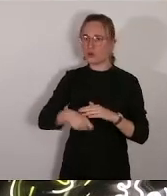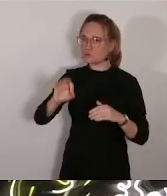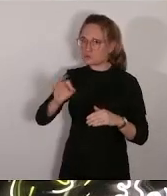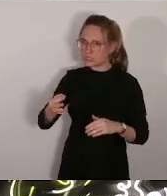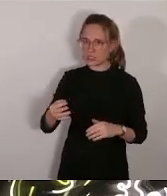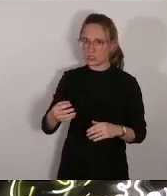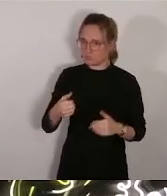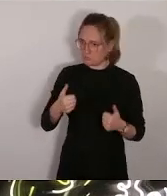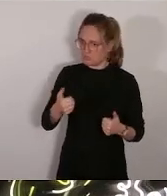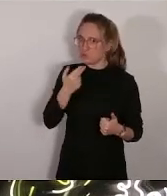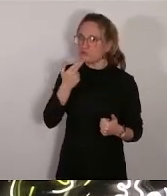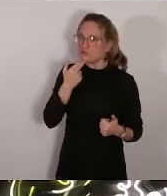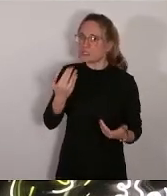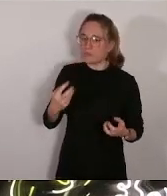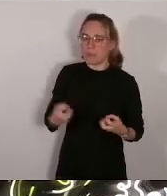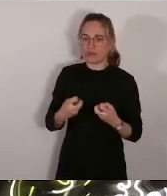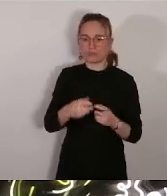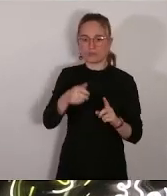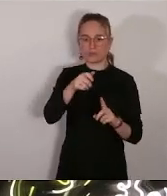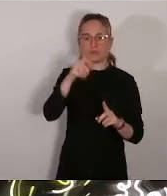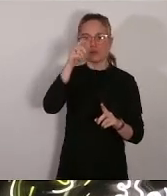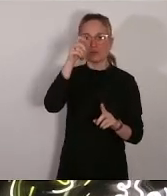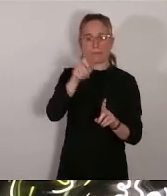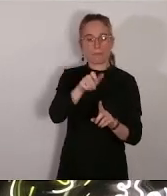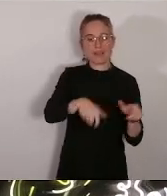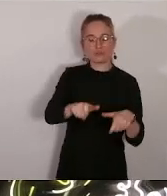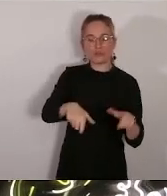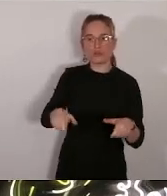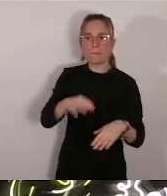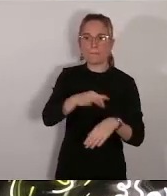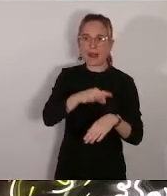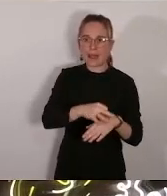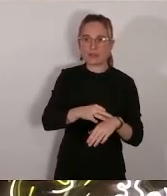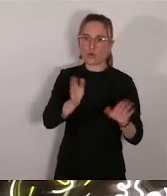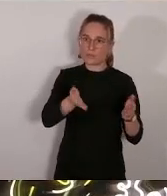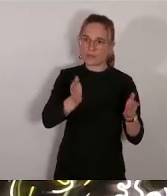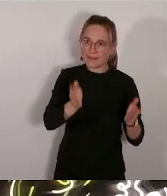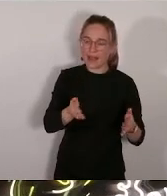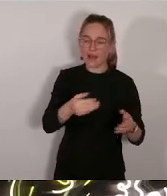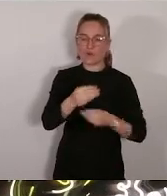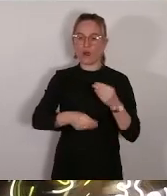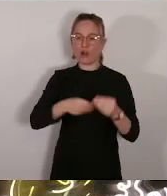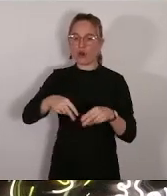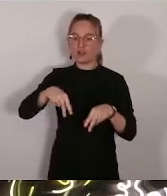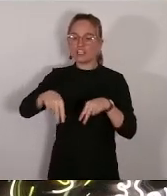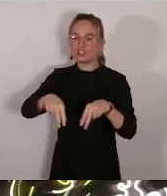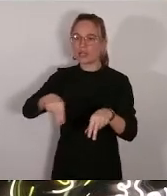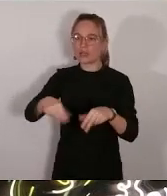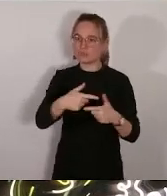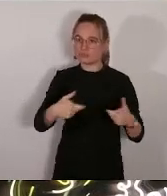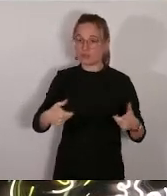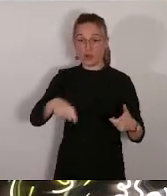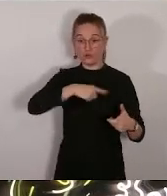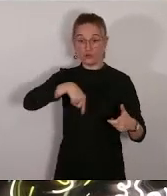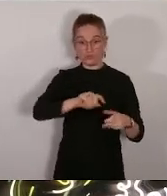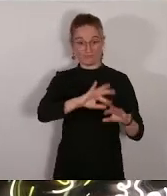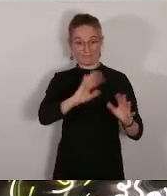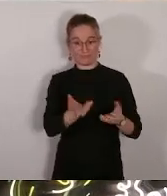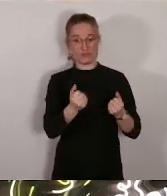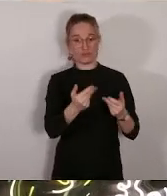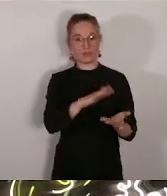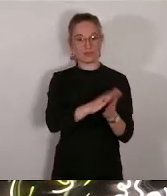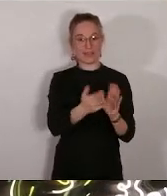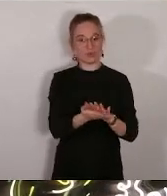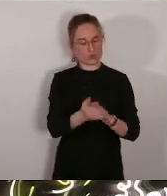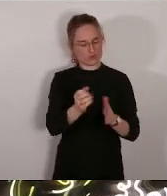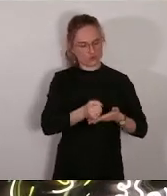malades hospitaliers, le club d'échecs, le centre Jeanne-Panier. Nous souhaitons donc soutenir une partie de ces attributions. En revanche,